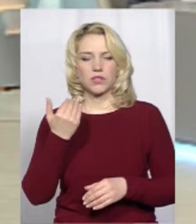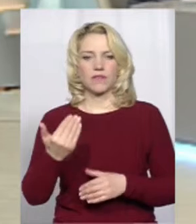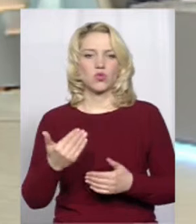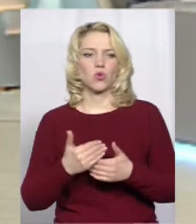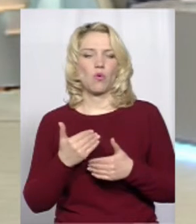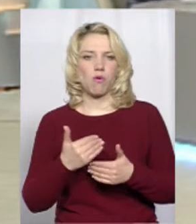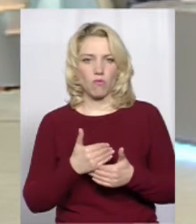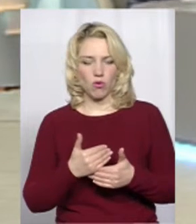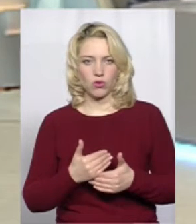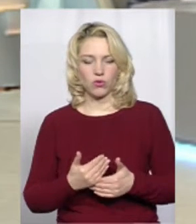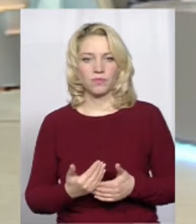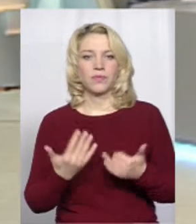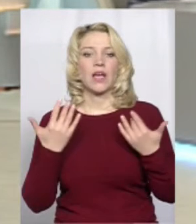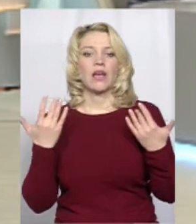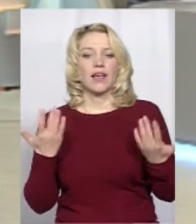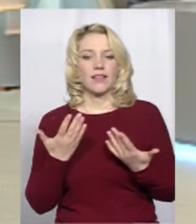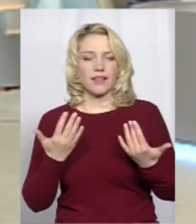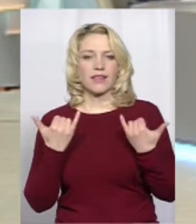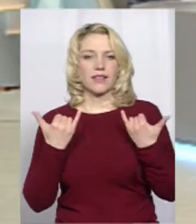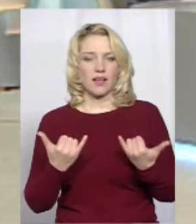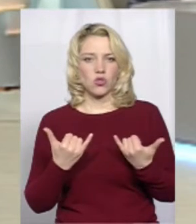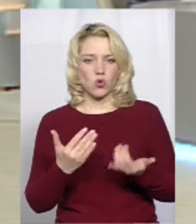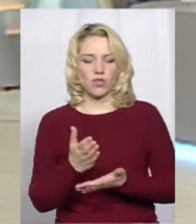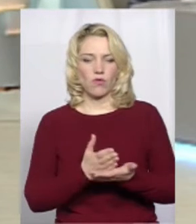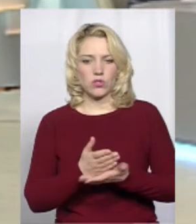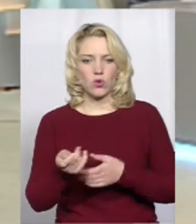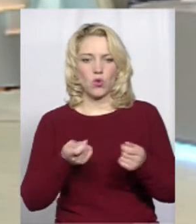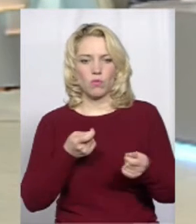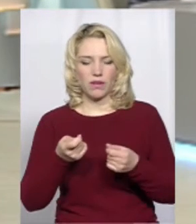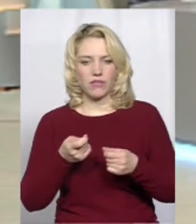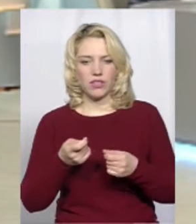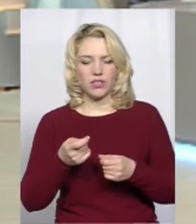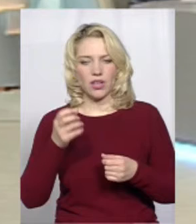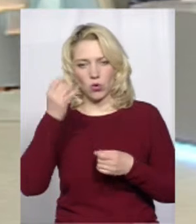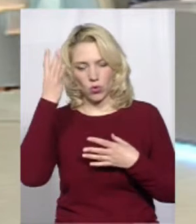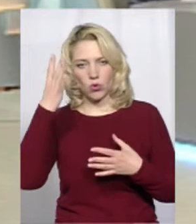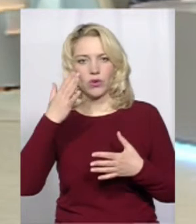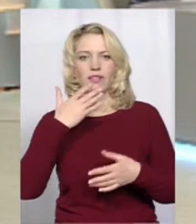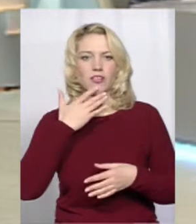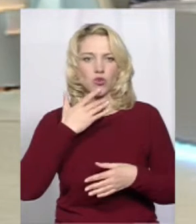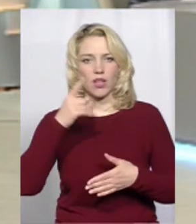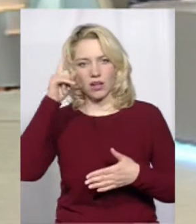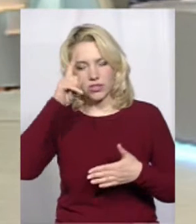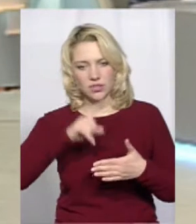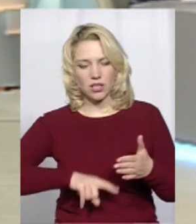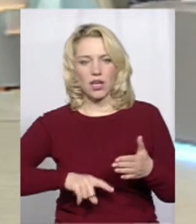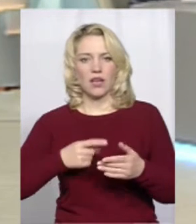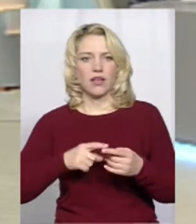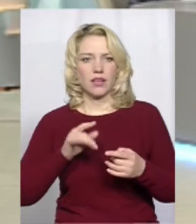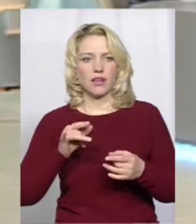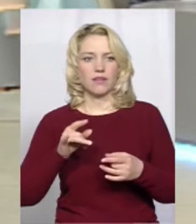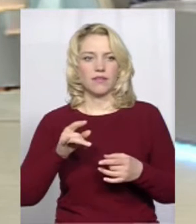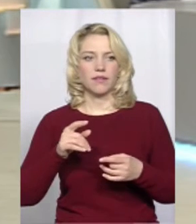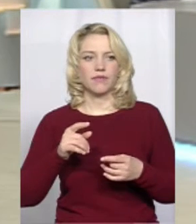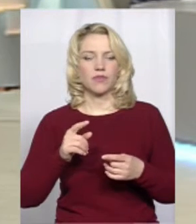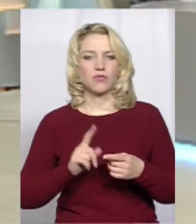допомогою. От які на сьогодні функції управління культури, національностей та релігії та туризму Хмельницької ОДА у цьому